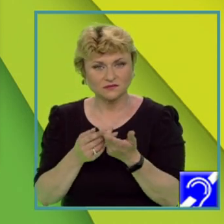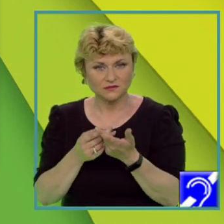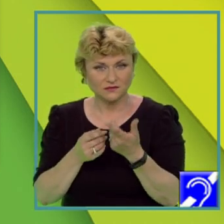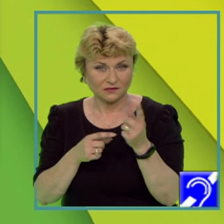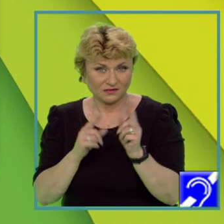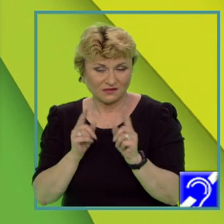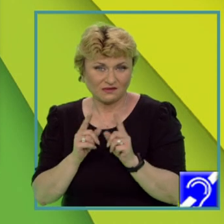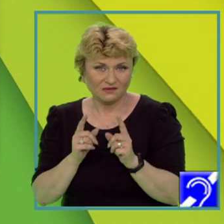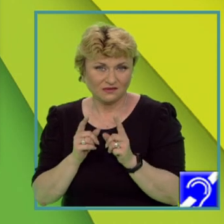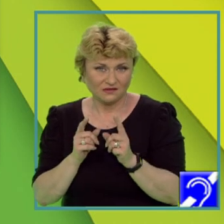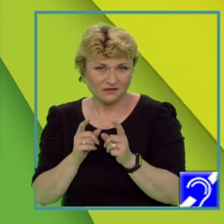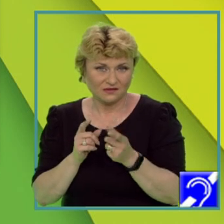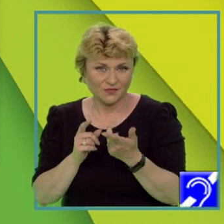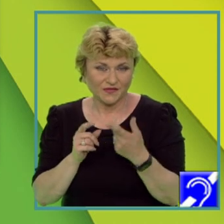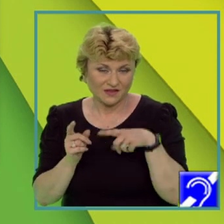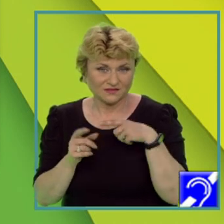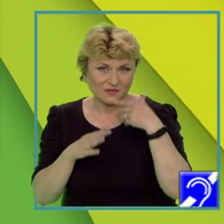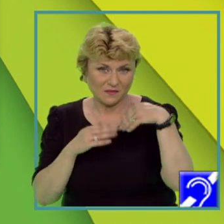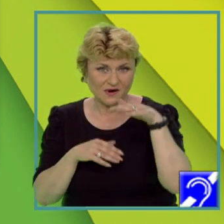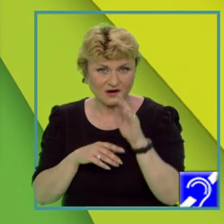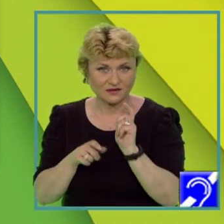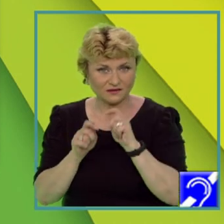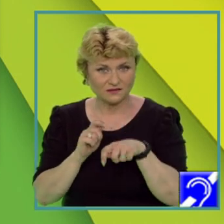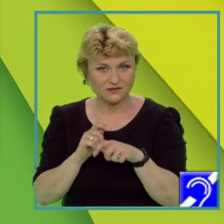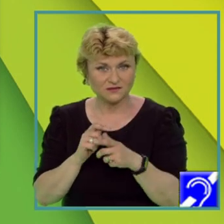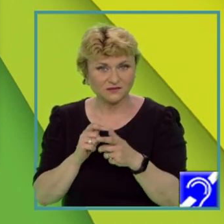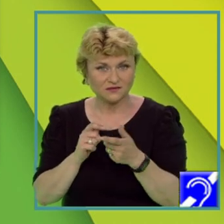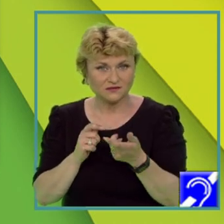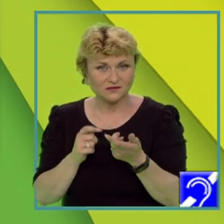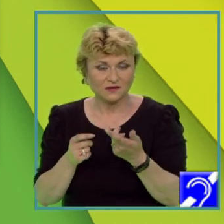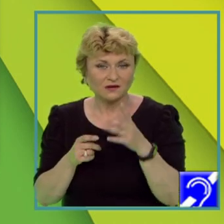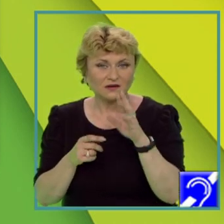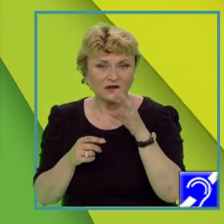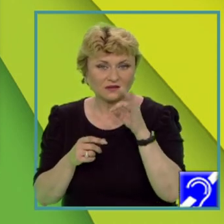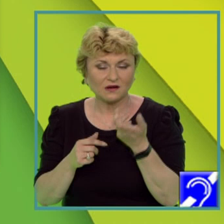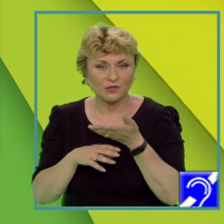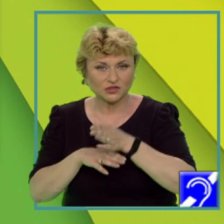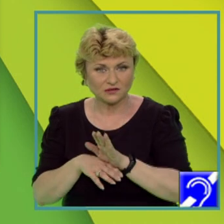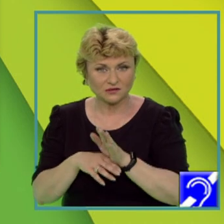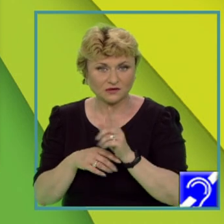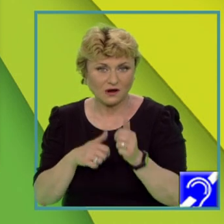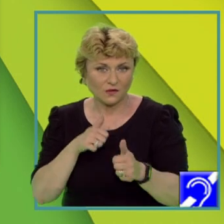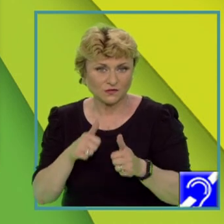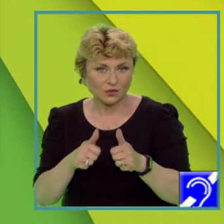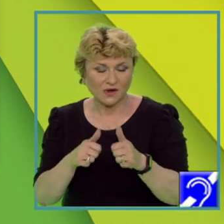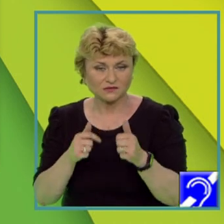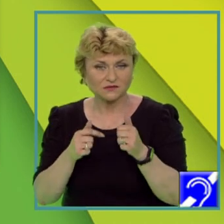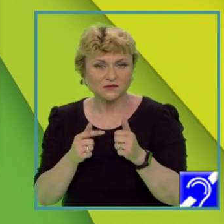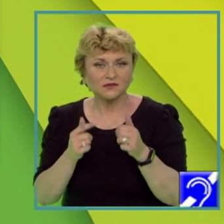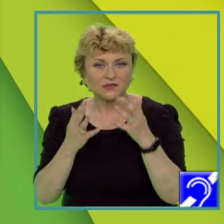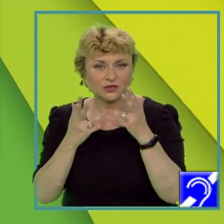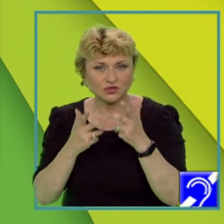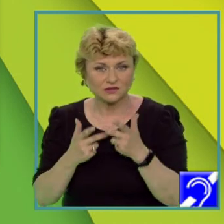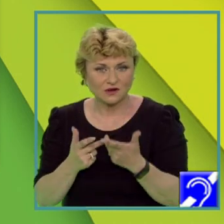dacă rata natalității este mai mare decât rata mortalității, automat vom înregistra valori